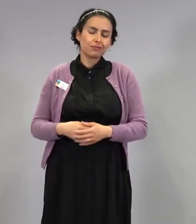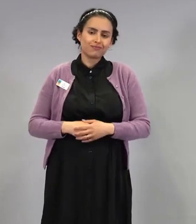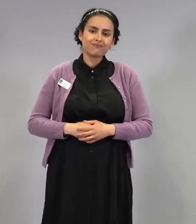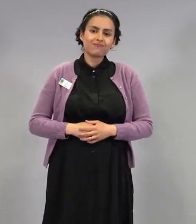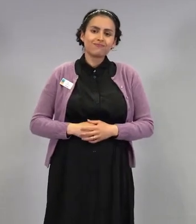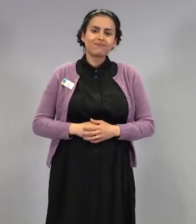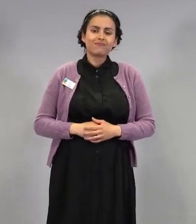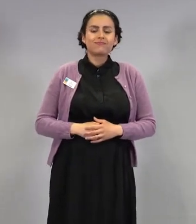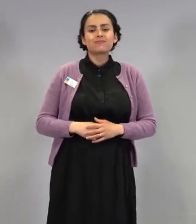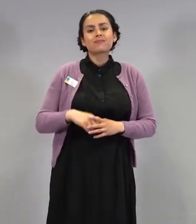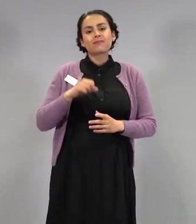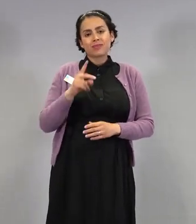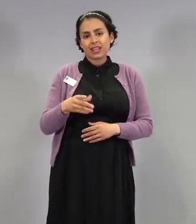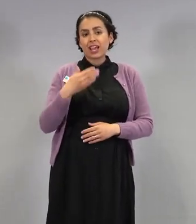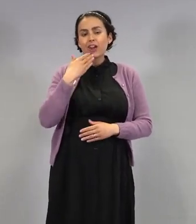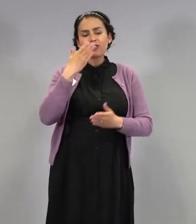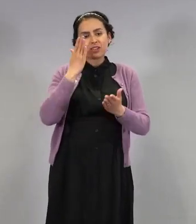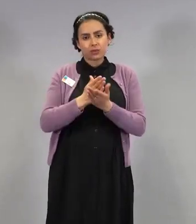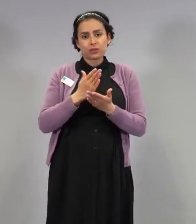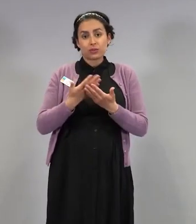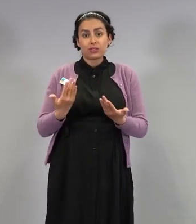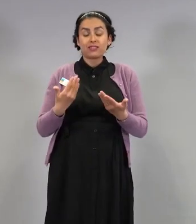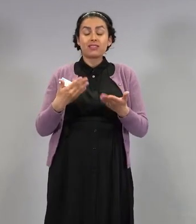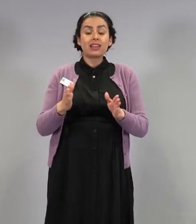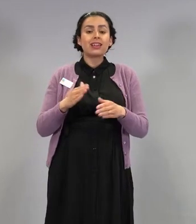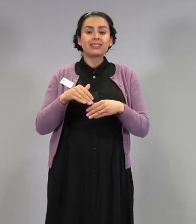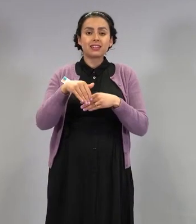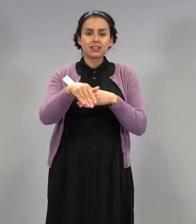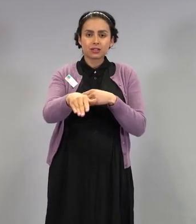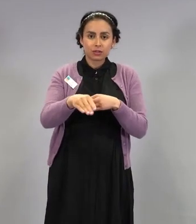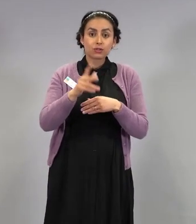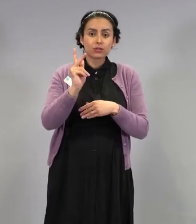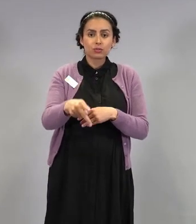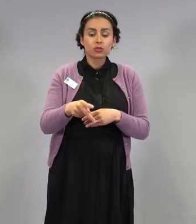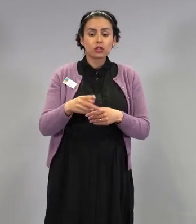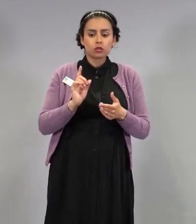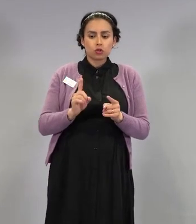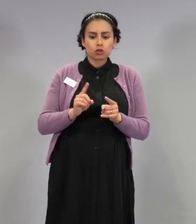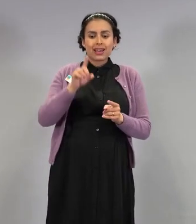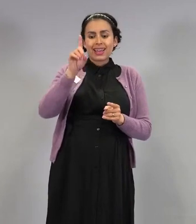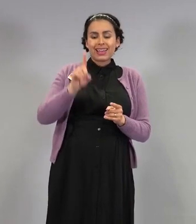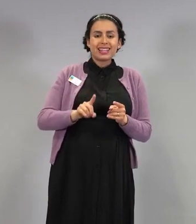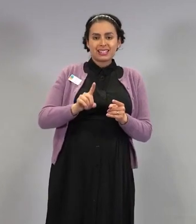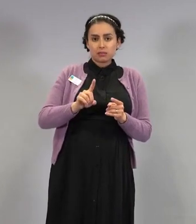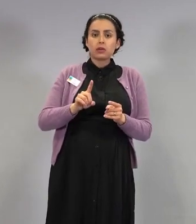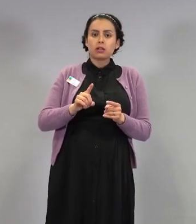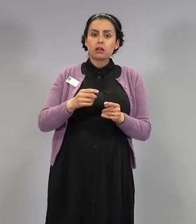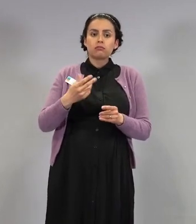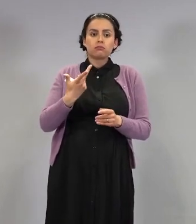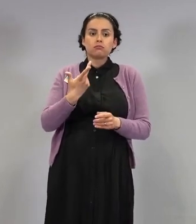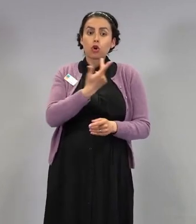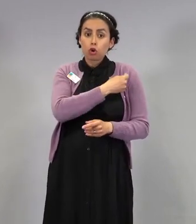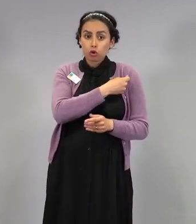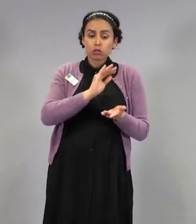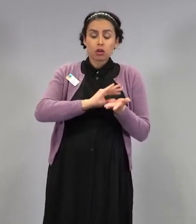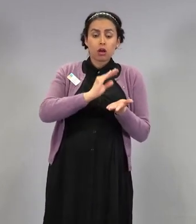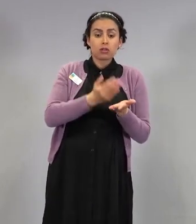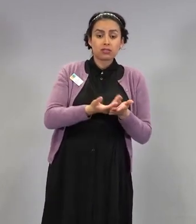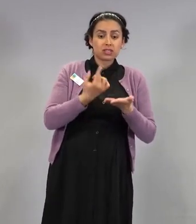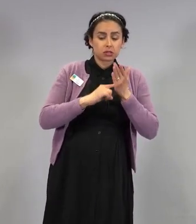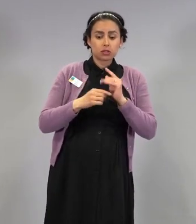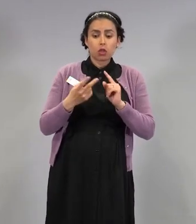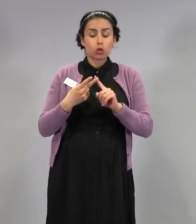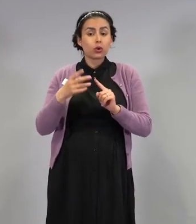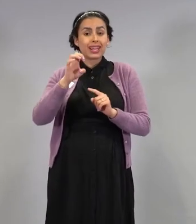Hyvä. No tähän vielä jatkoksi tämmöinen, että jos on saanut sen ensimmäisen rokotteen jossain toisessa EU-maassa esimerkiksi opiskelun